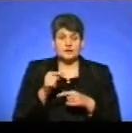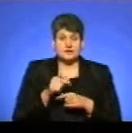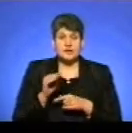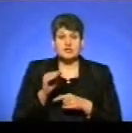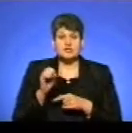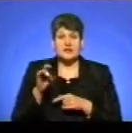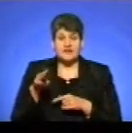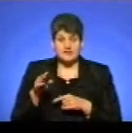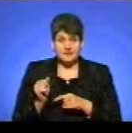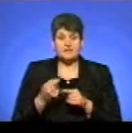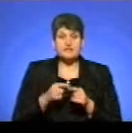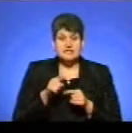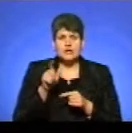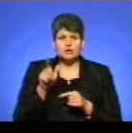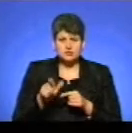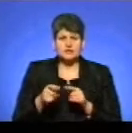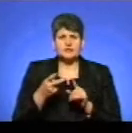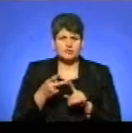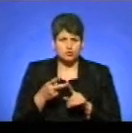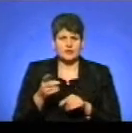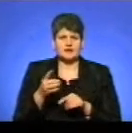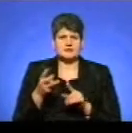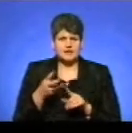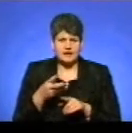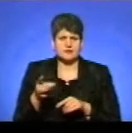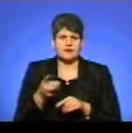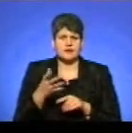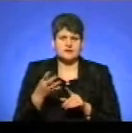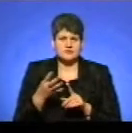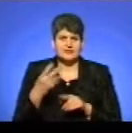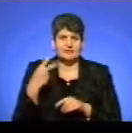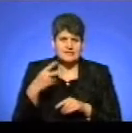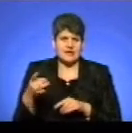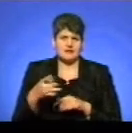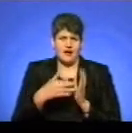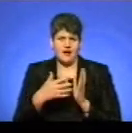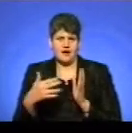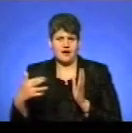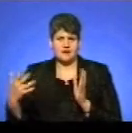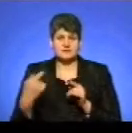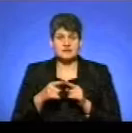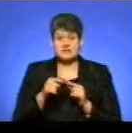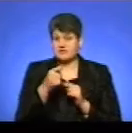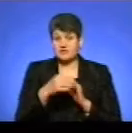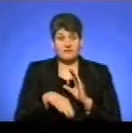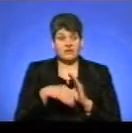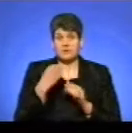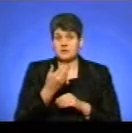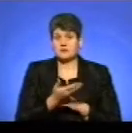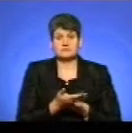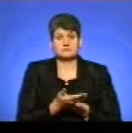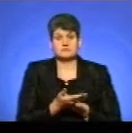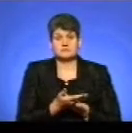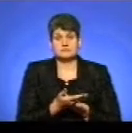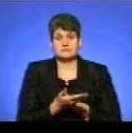насилля від цієї ж самої людини в друге, в третє і в двадцяте, то це вже ваш вибір. Розумієте,